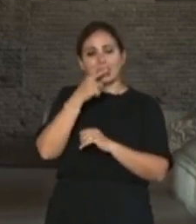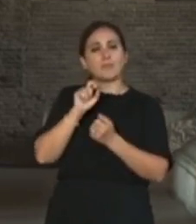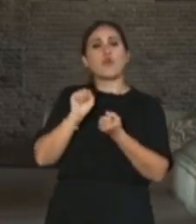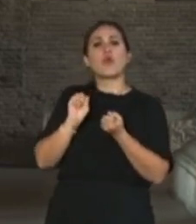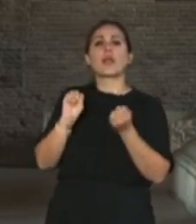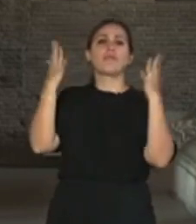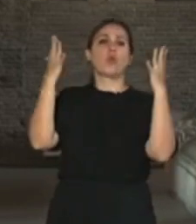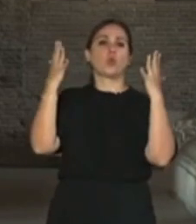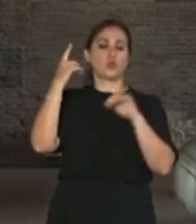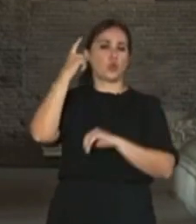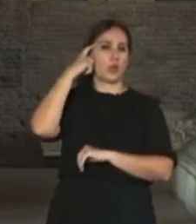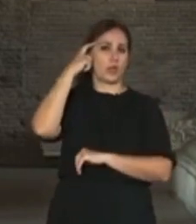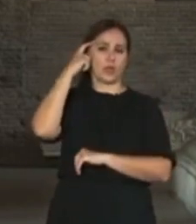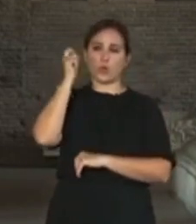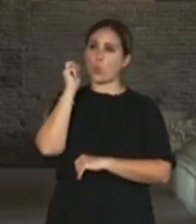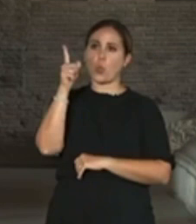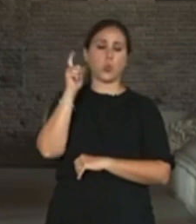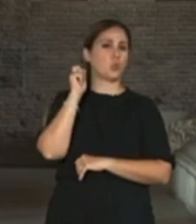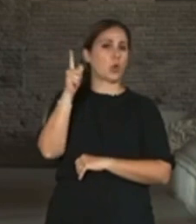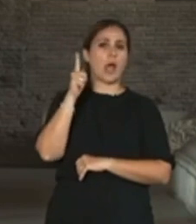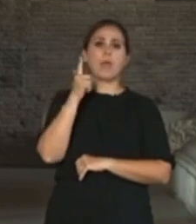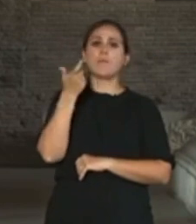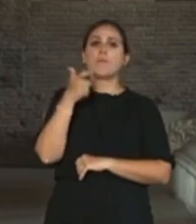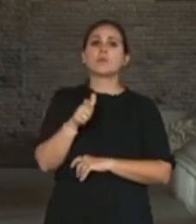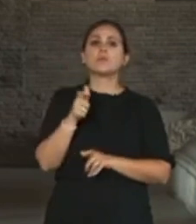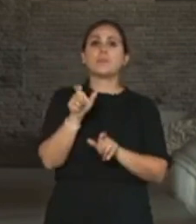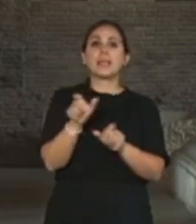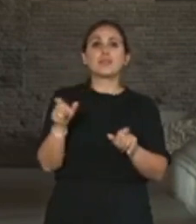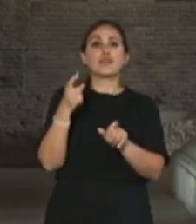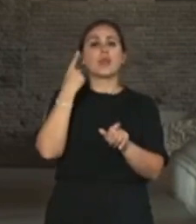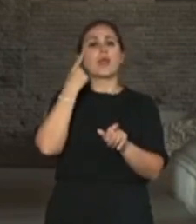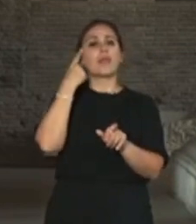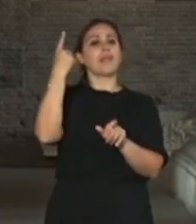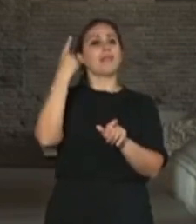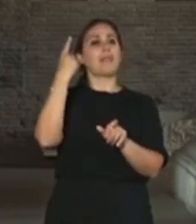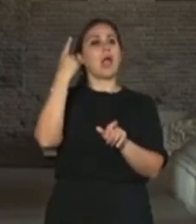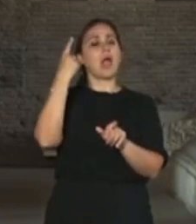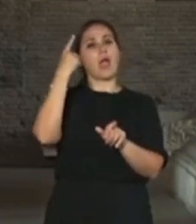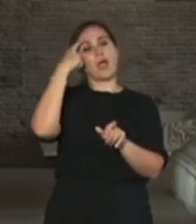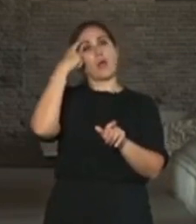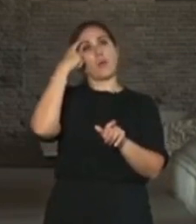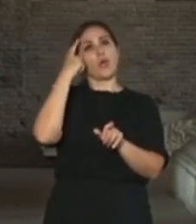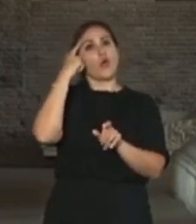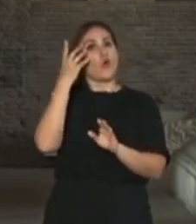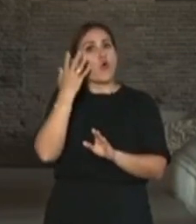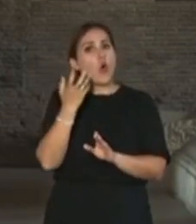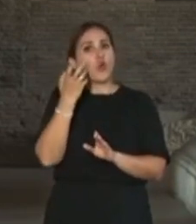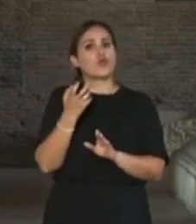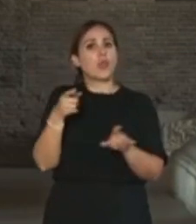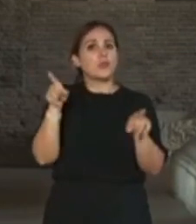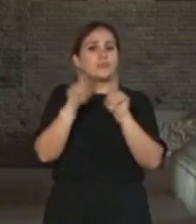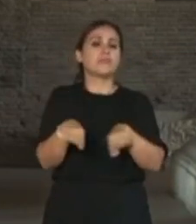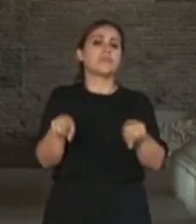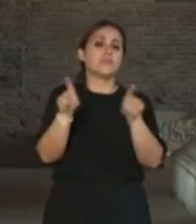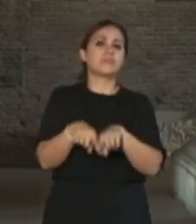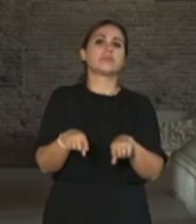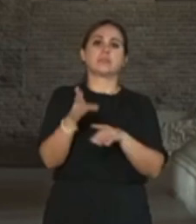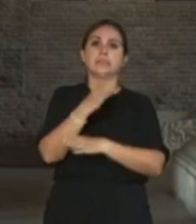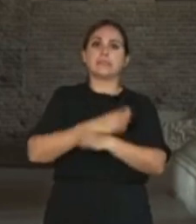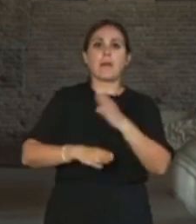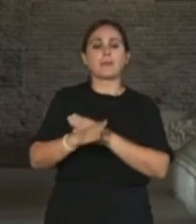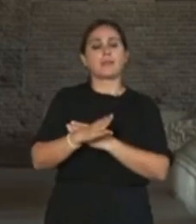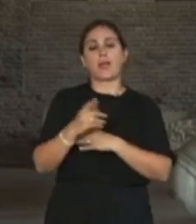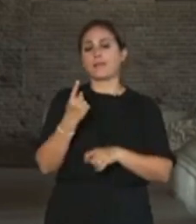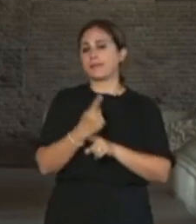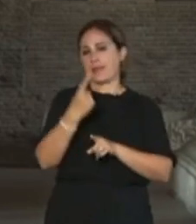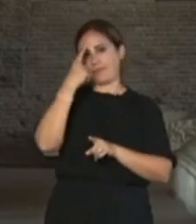scardinare le abituali idee che noi abbiamo sulla disabilità, proprio perché le informazioni